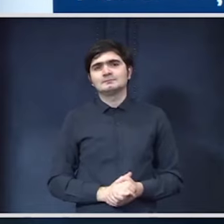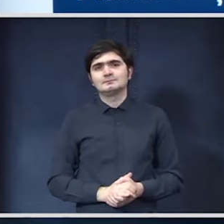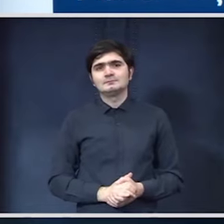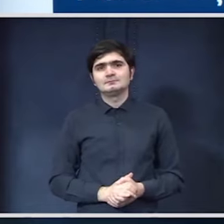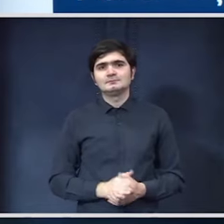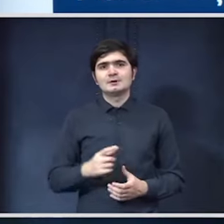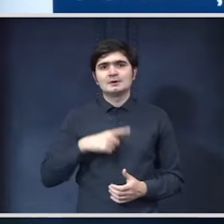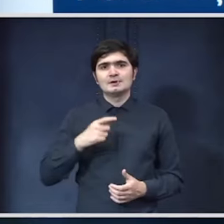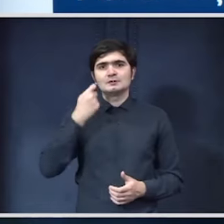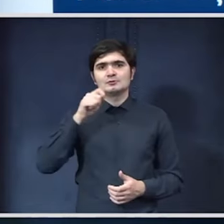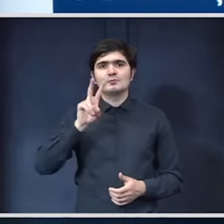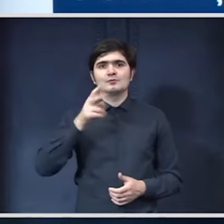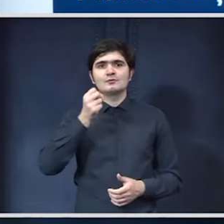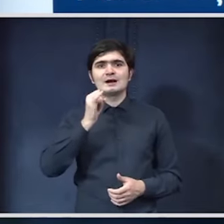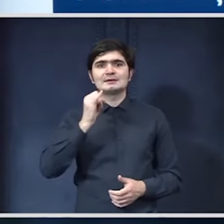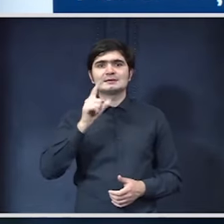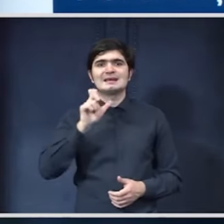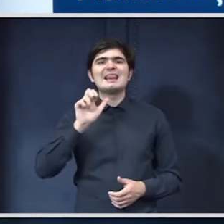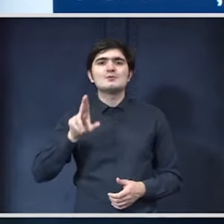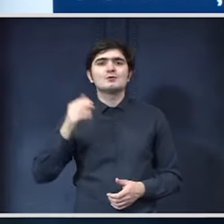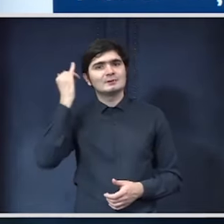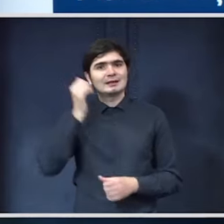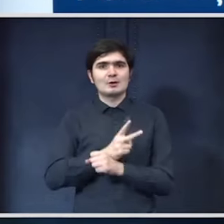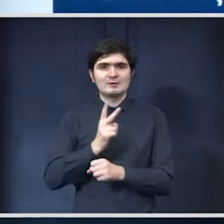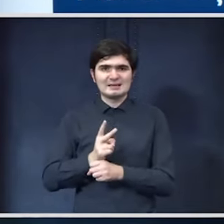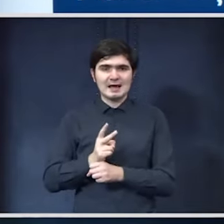este aici domnul Vasiliu secretarul de stat care se ocupa cu programarea